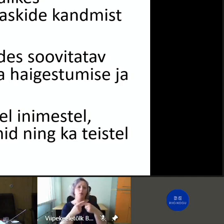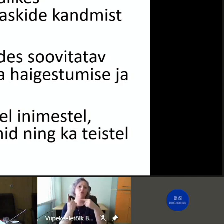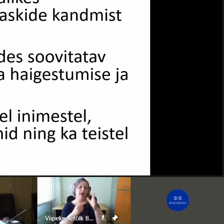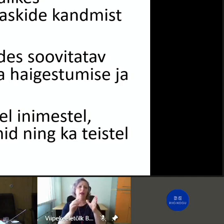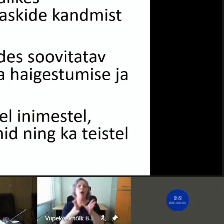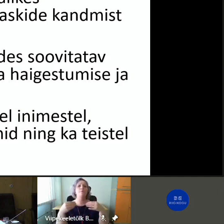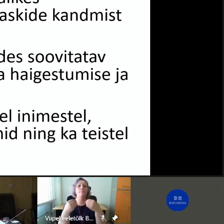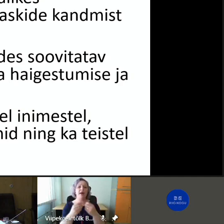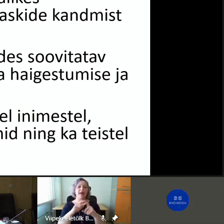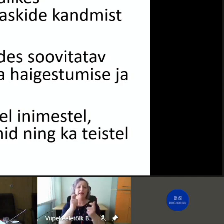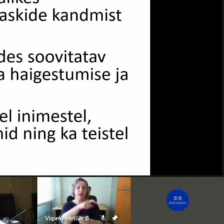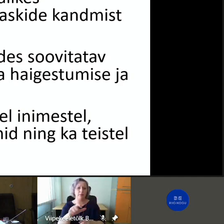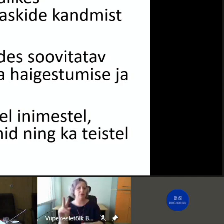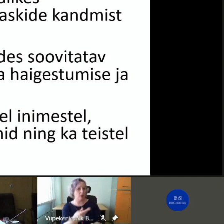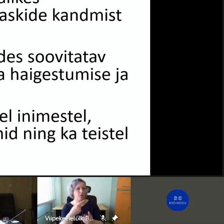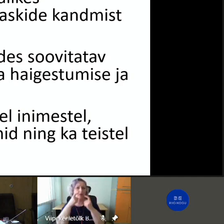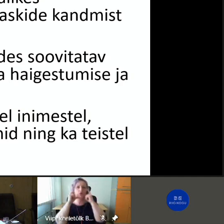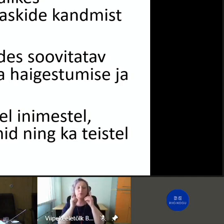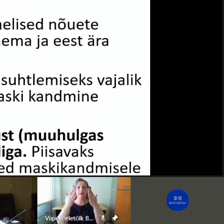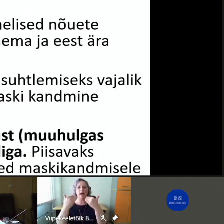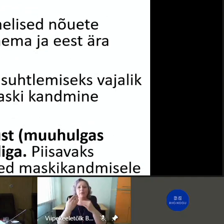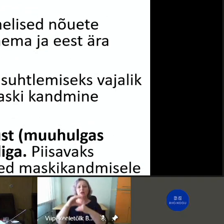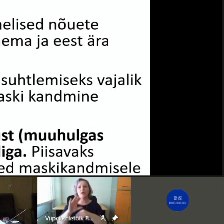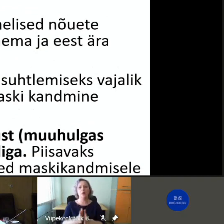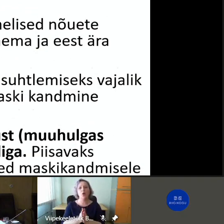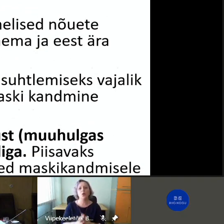kasutaksid neid ka. Palun järgmine slõid.